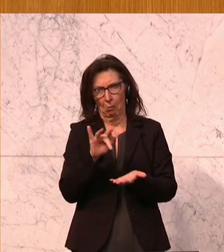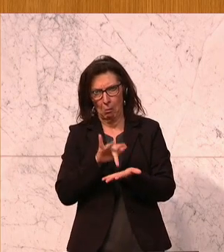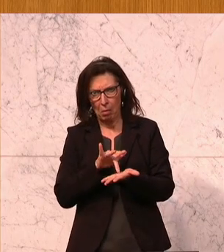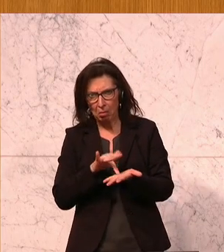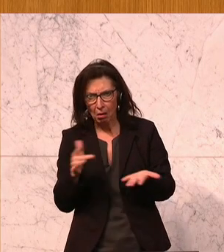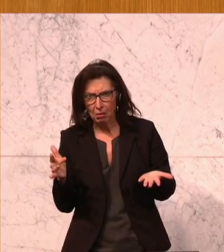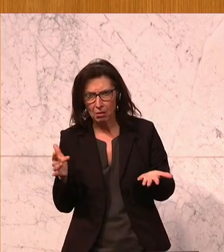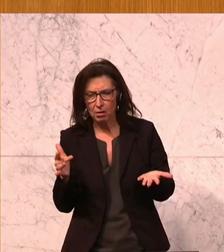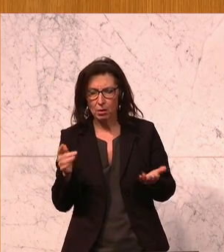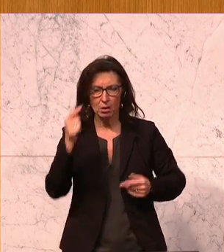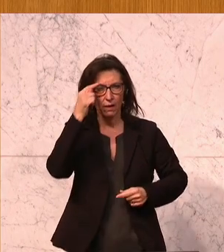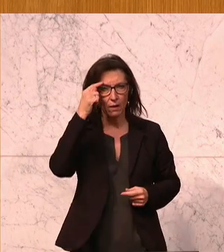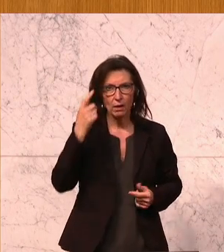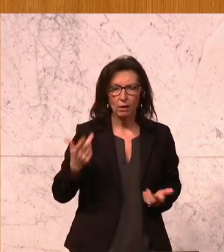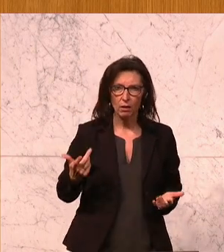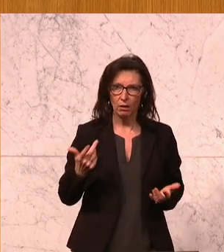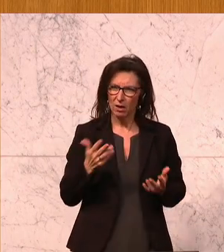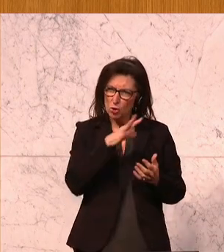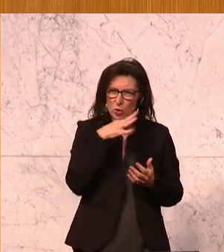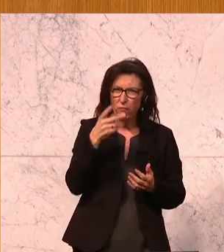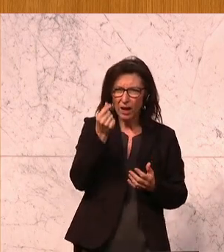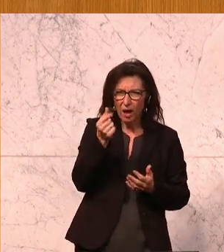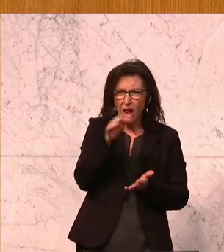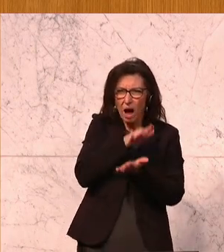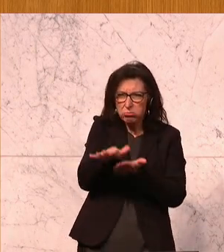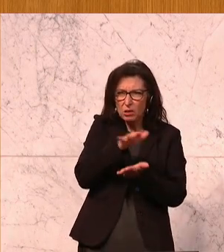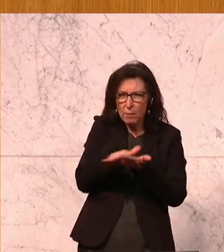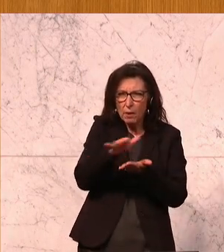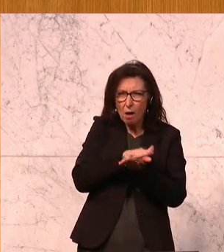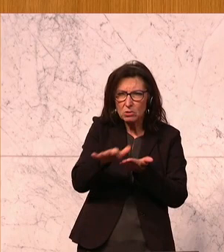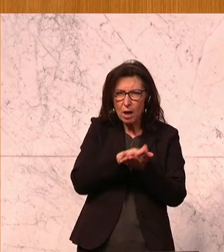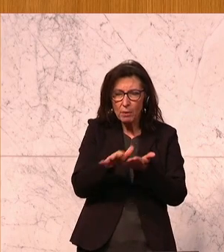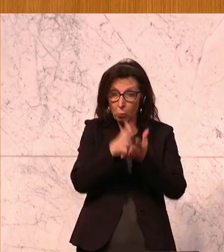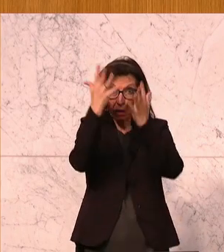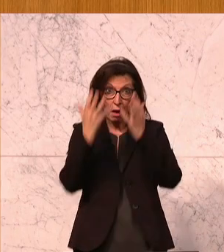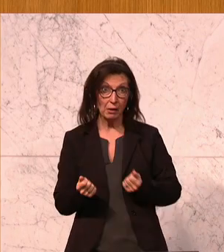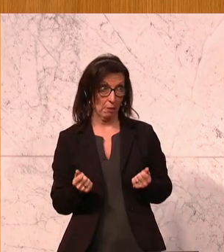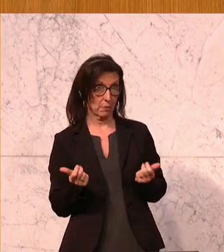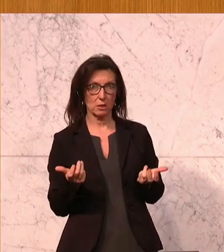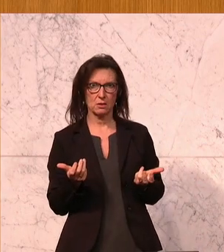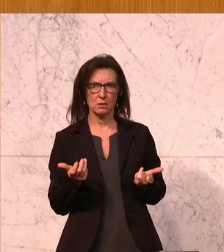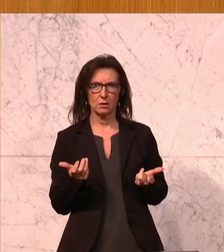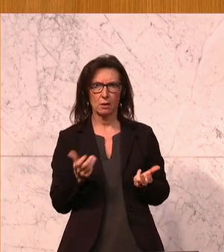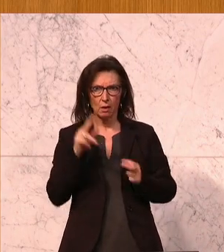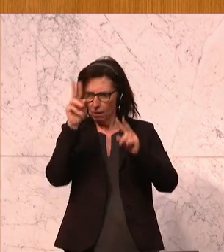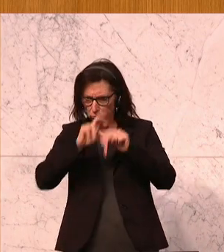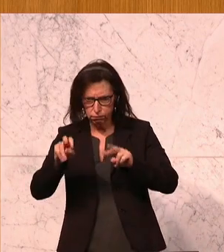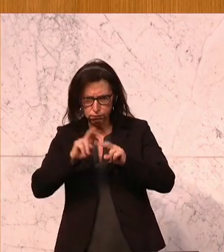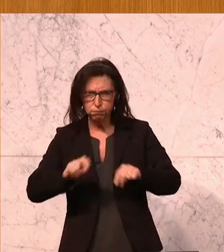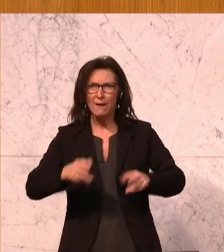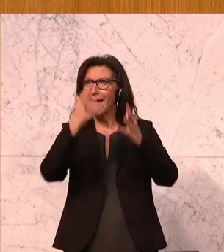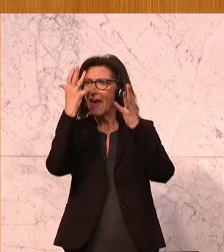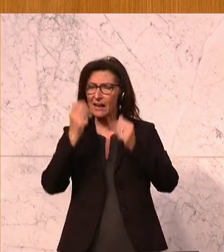bezeichnen. Und wenn man sich jetzt überlegt, welcher Mitteleinsatz da hineingeht, dann ist das Ergebnis dieser BISA-Untersuchung eine Katastrophe, eine